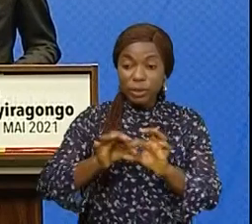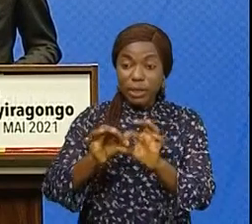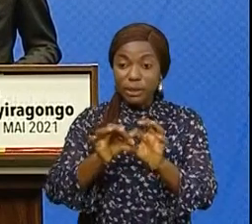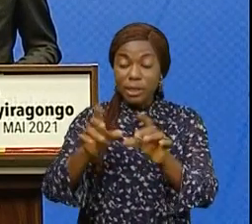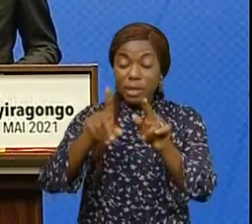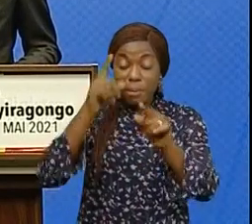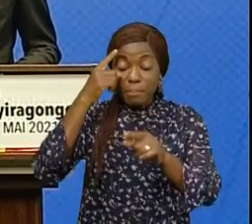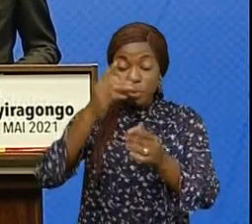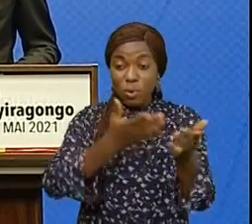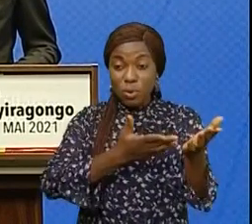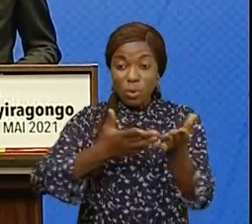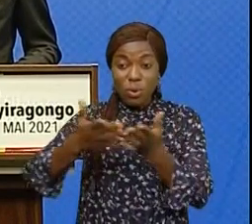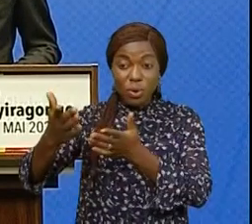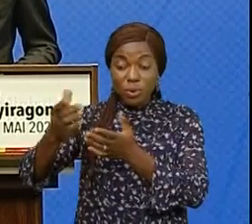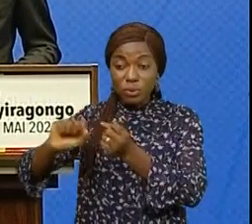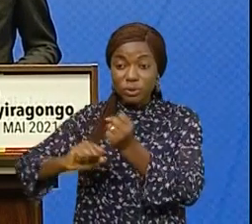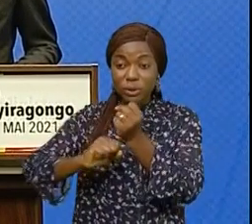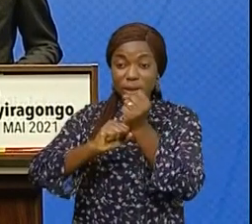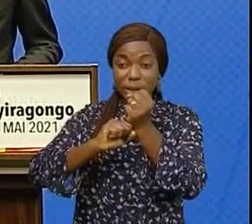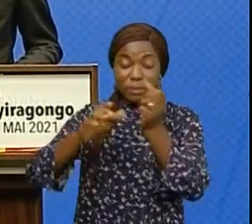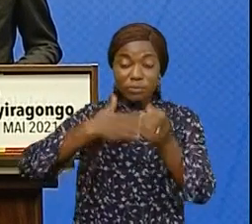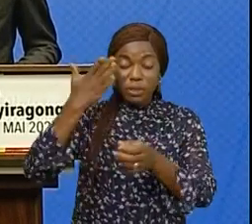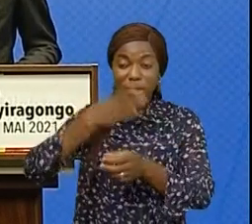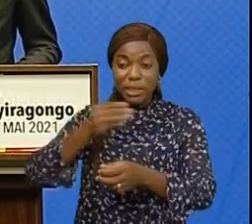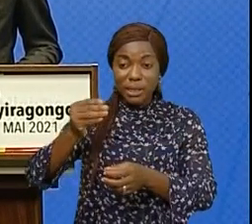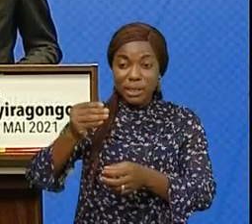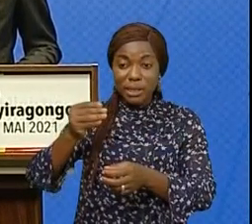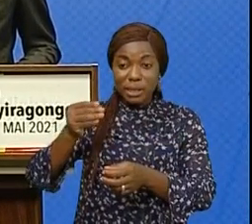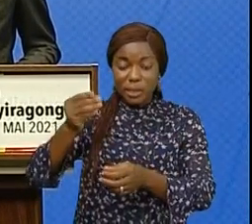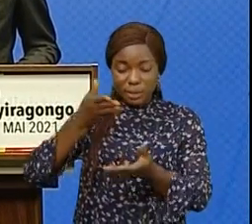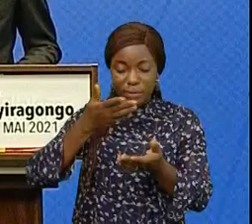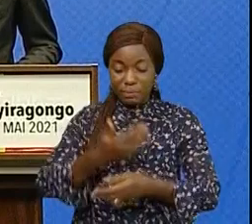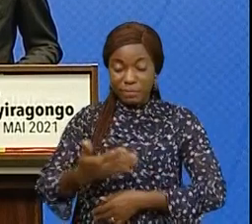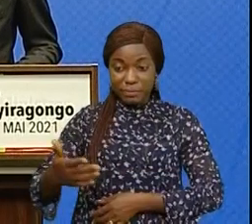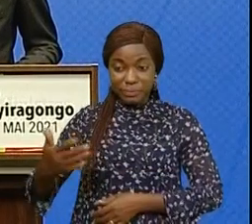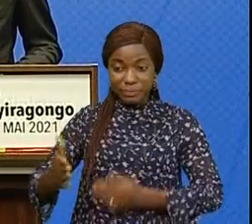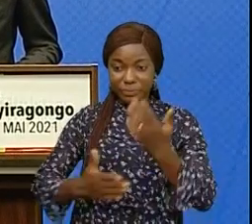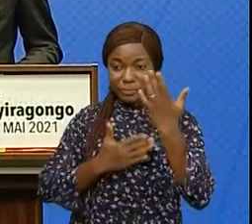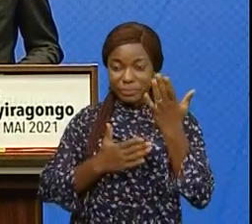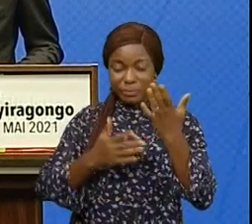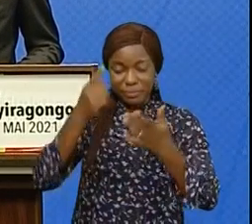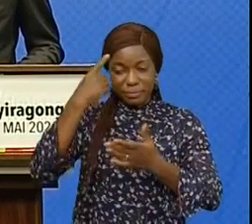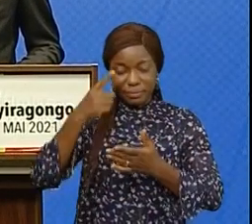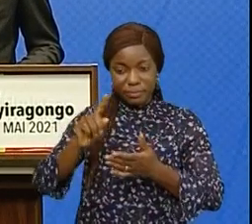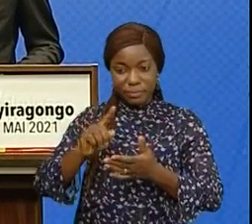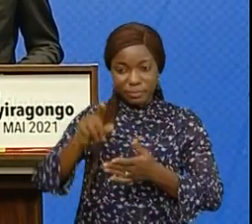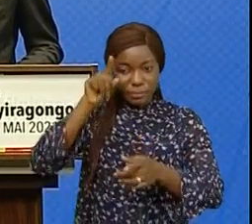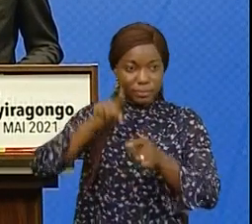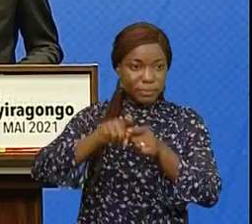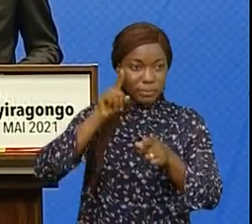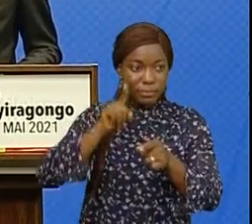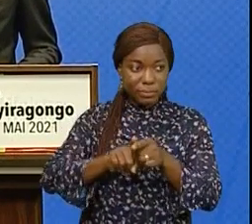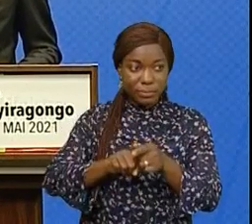apporter le soutien moral, spirituel et matériel nécessaire pour les compatriotes qui ont été